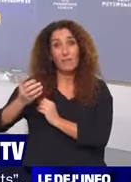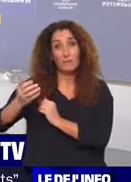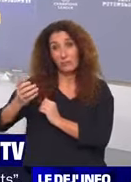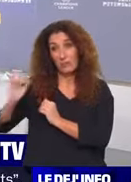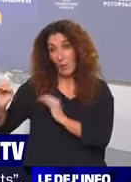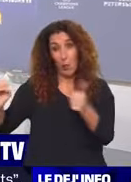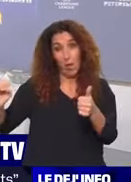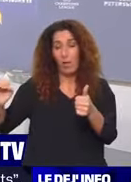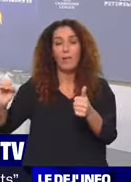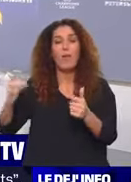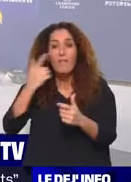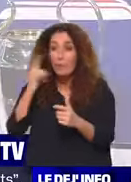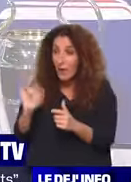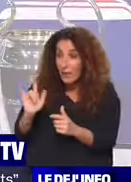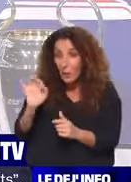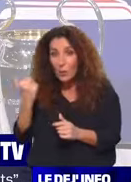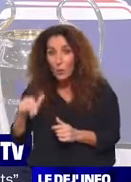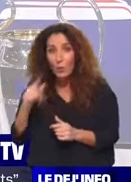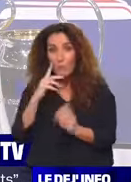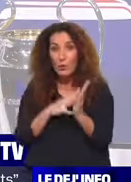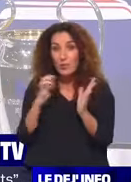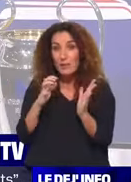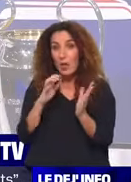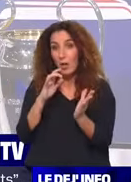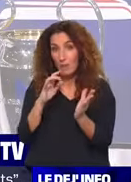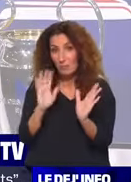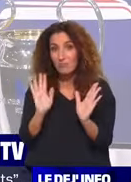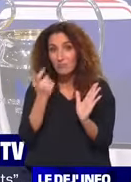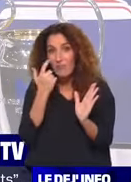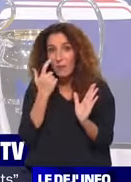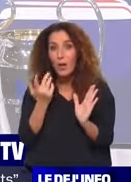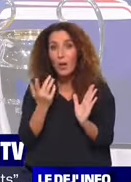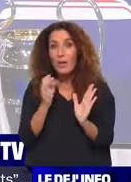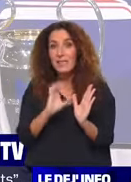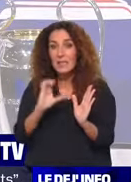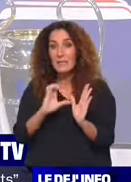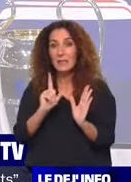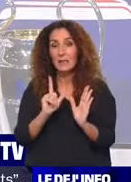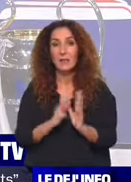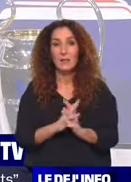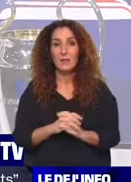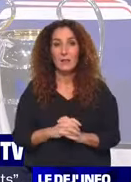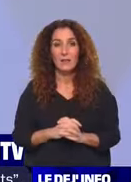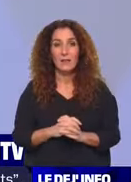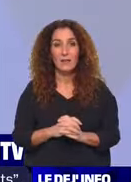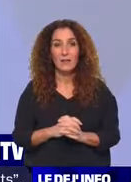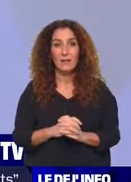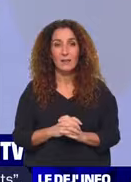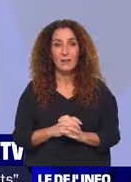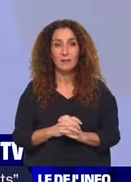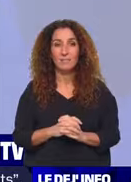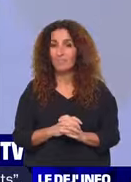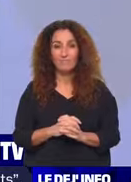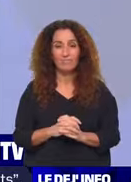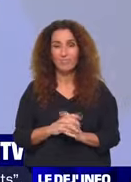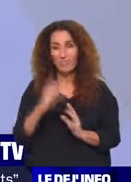pour l'île ou pas. Donc Manchester City, tiré il y a quelques instants. Allez, Giorgio. Ce sera l'Atlético Madrid.